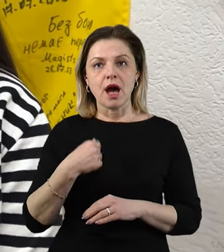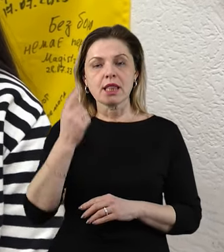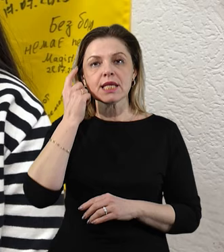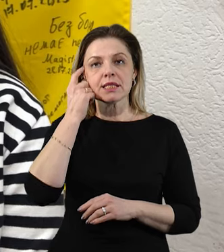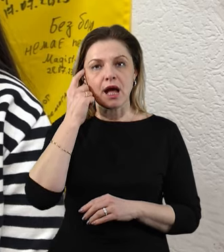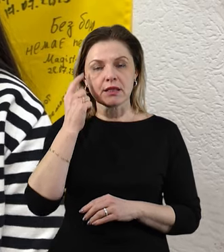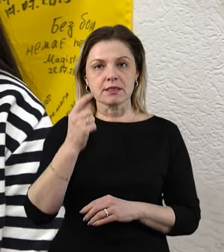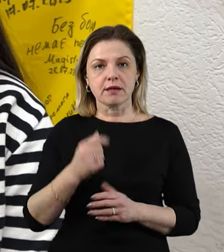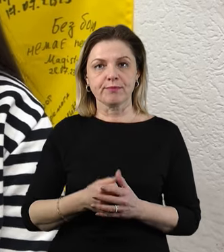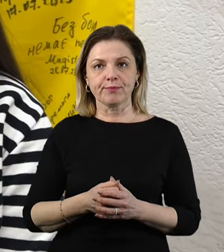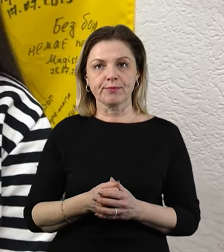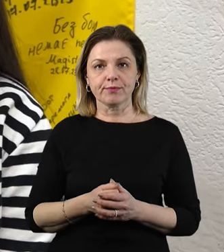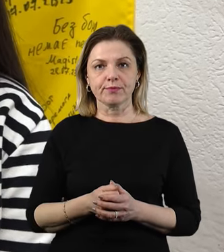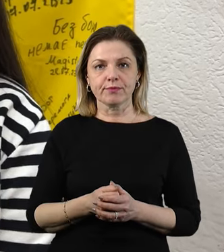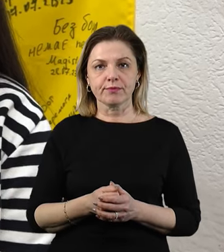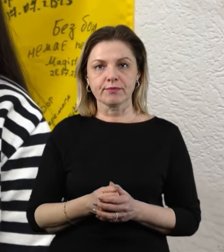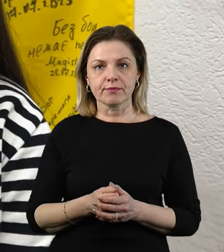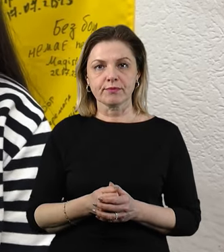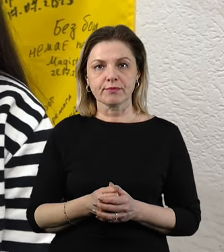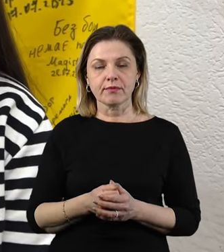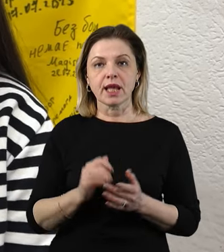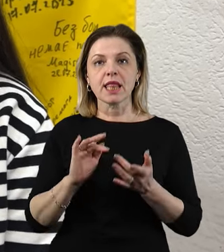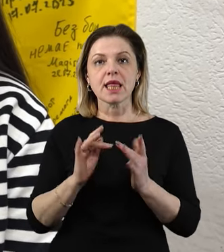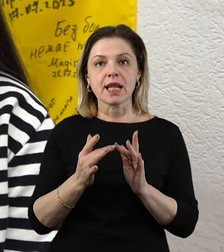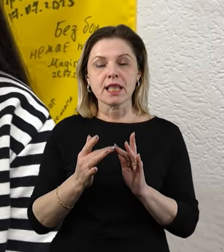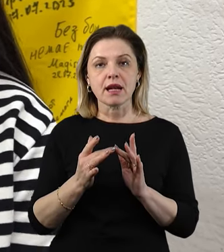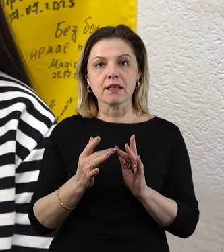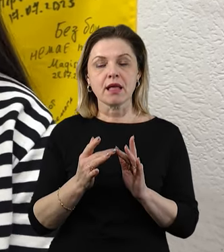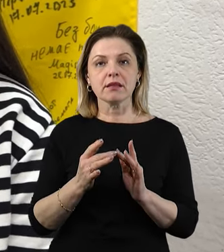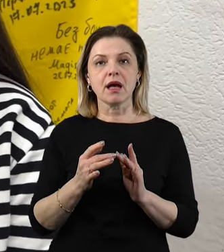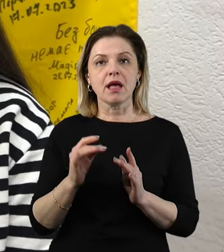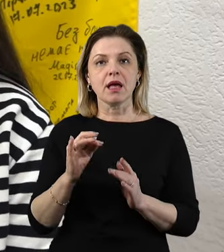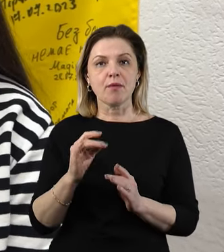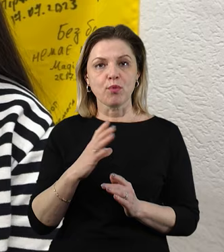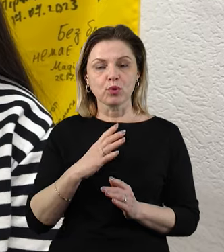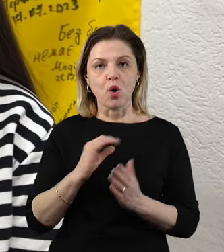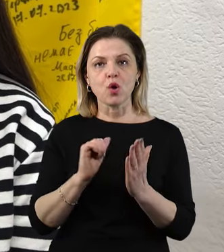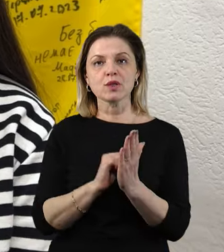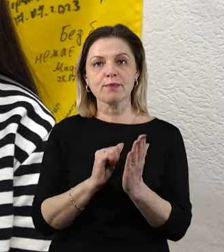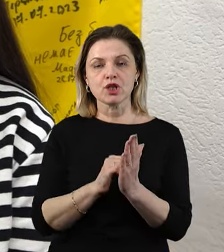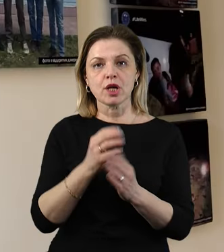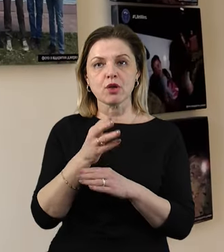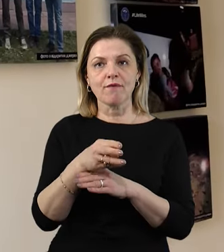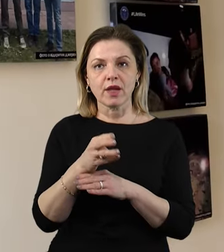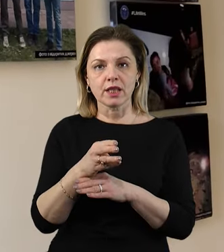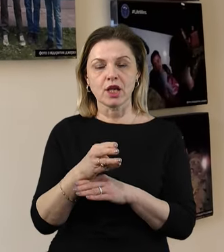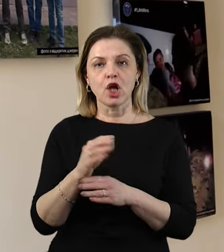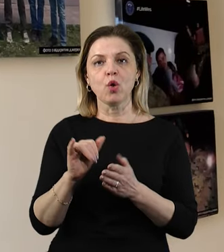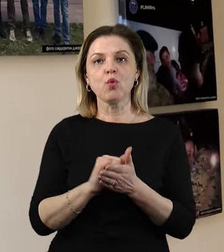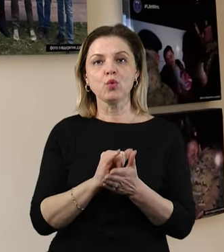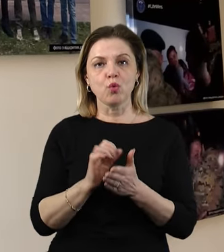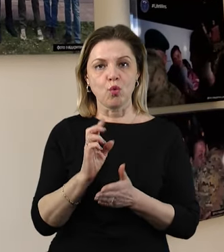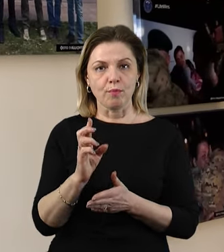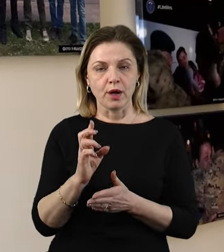Дізналася з інтернет-ресурсів, а саме було розміщено відео на ютуб